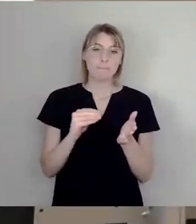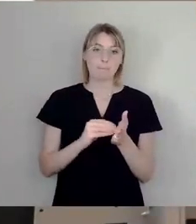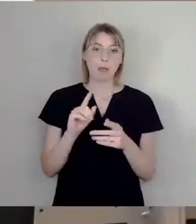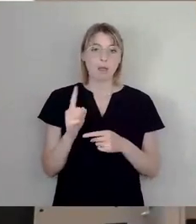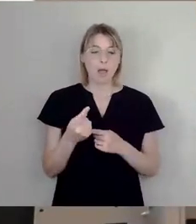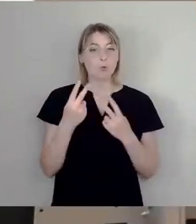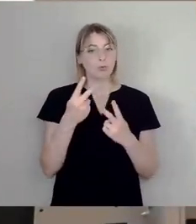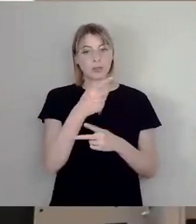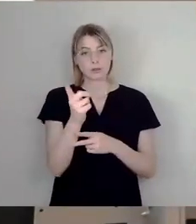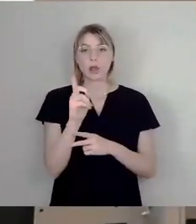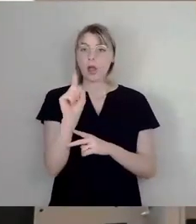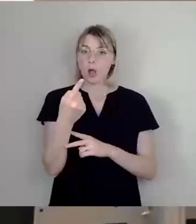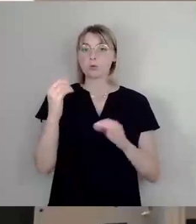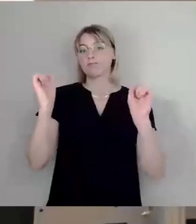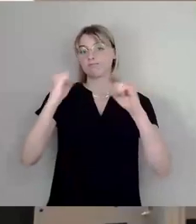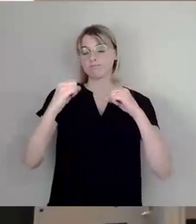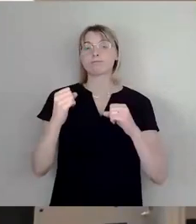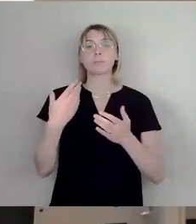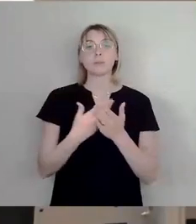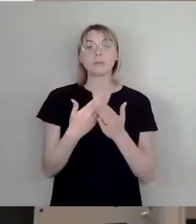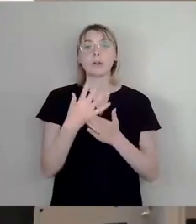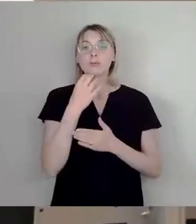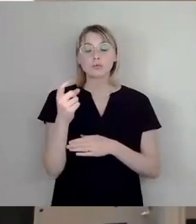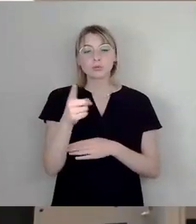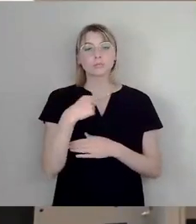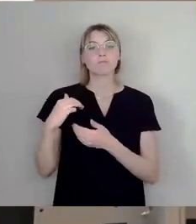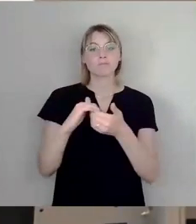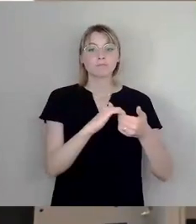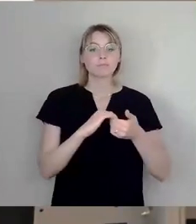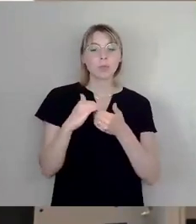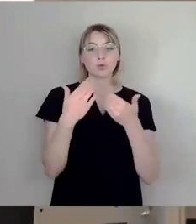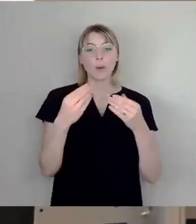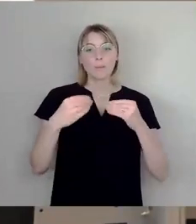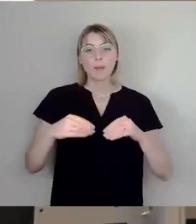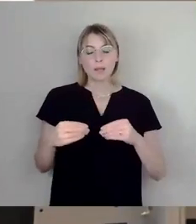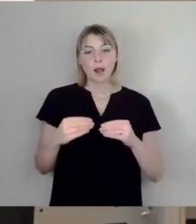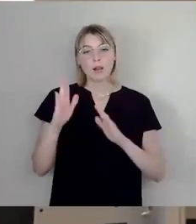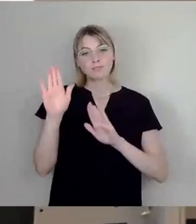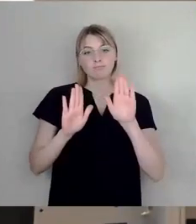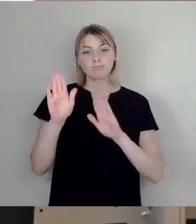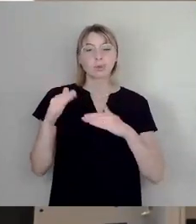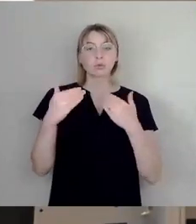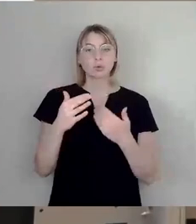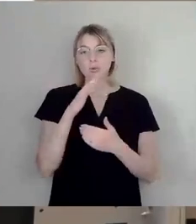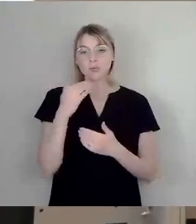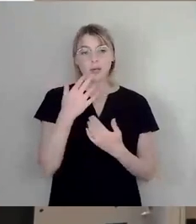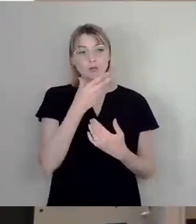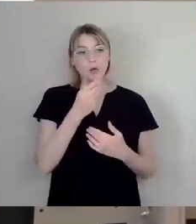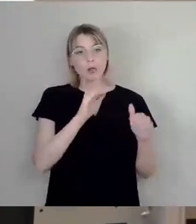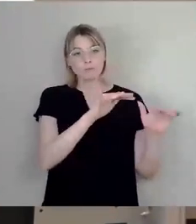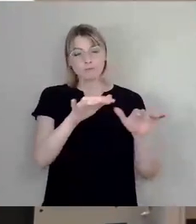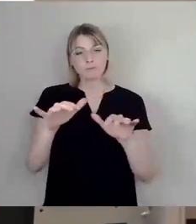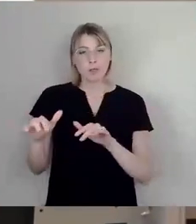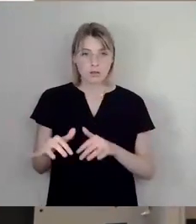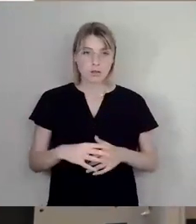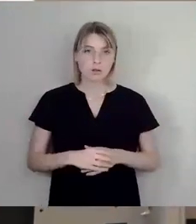sind. Und dass Sie dann mit uns zusammen die nötigen Mittel für diese vielen schönen Dinge einstellen. Darauf freue